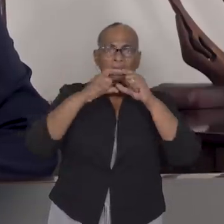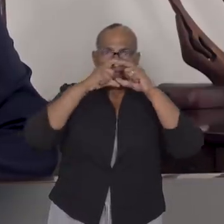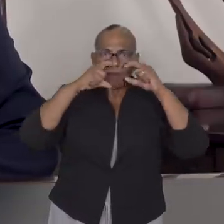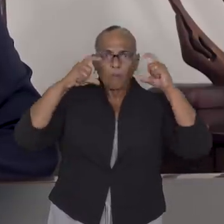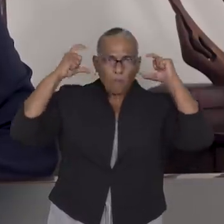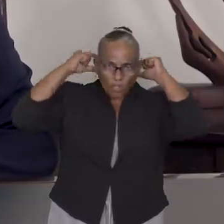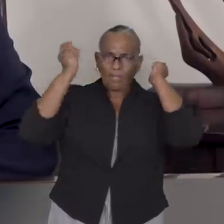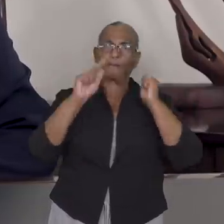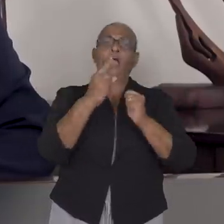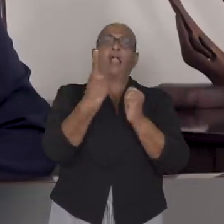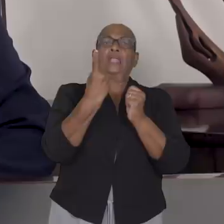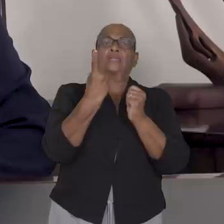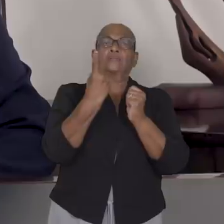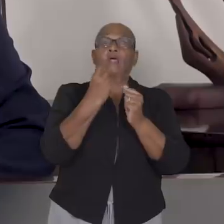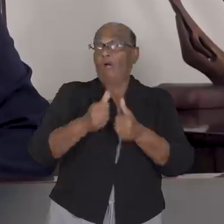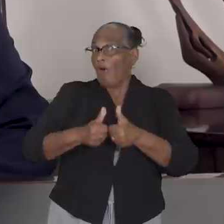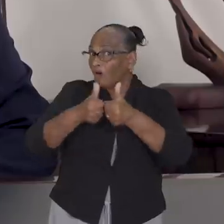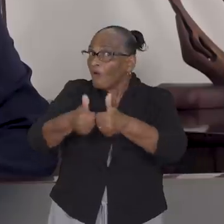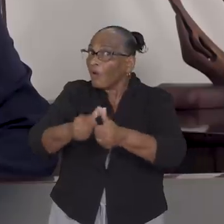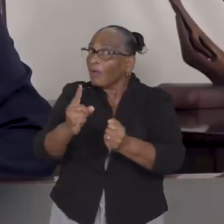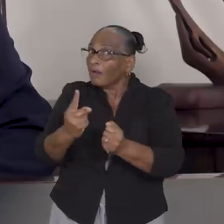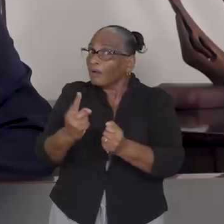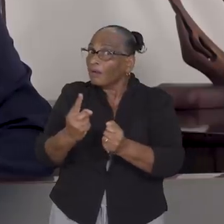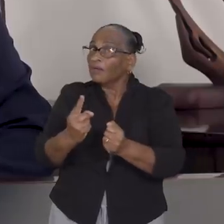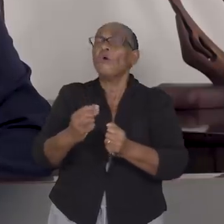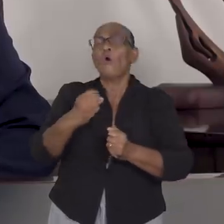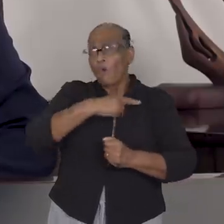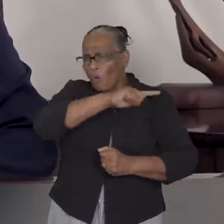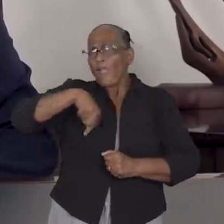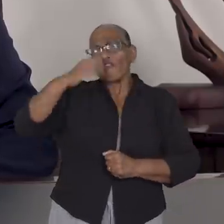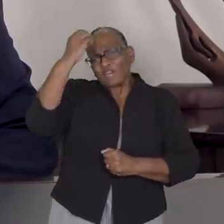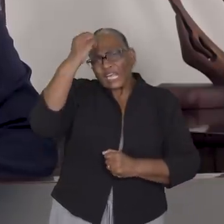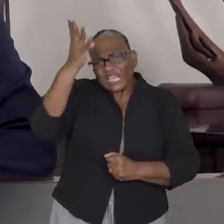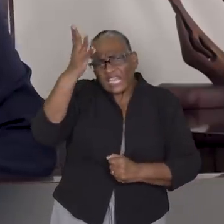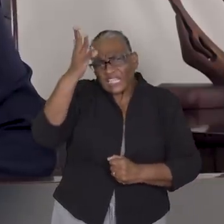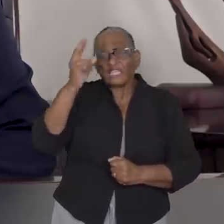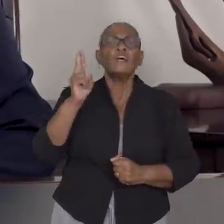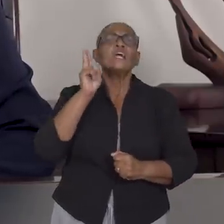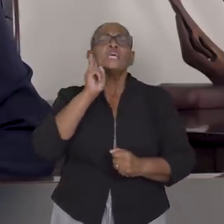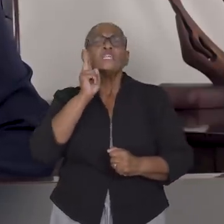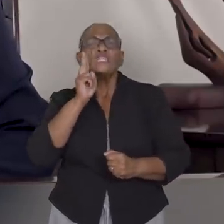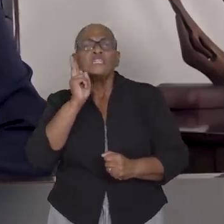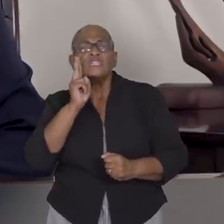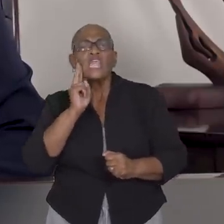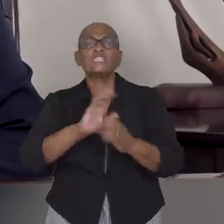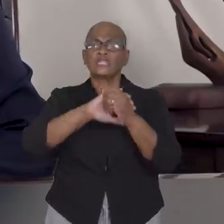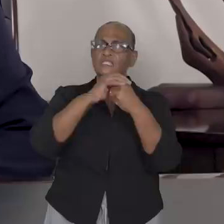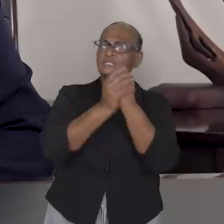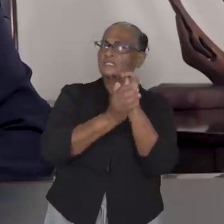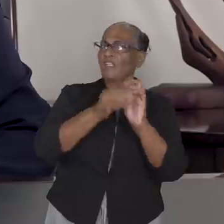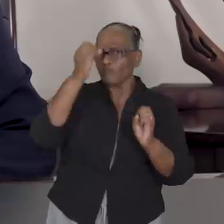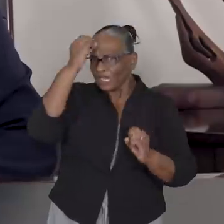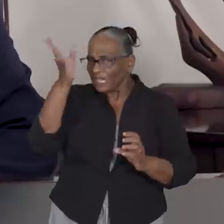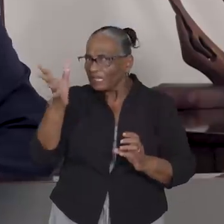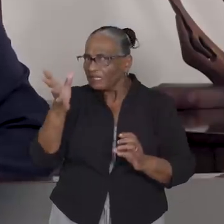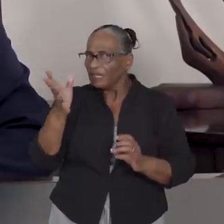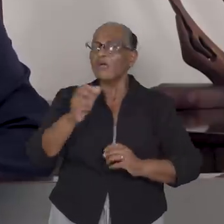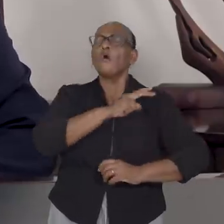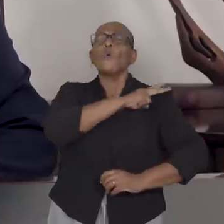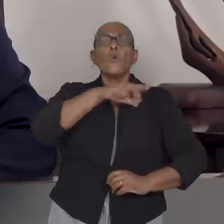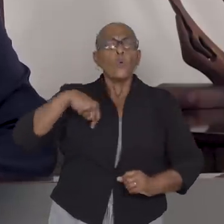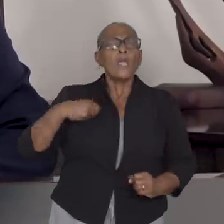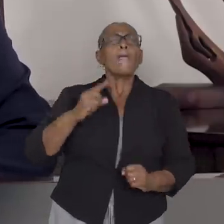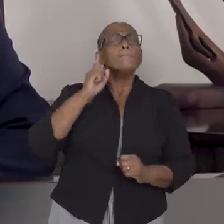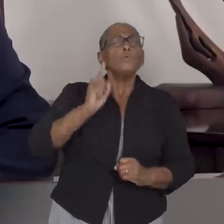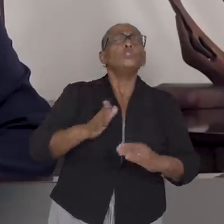dragen van mondkapje. Het gevolg hiervan is dat we vergeten de hygiëne in acht te nemen. We